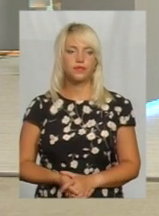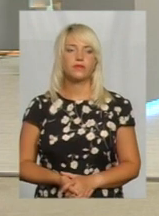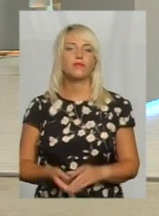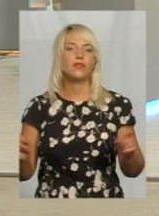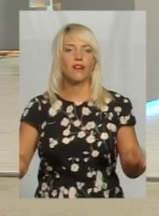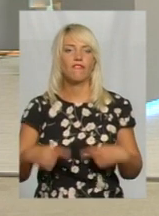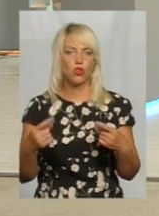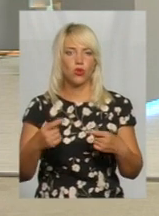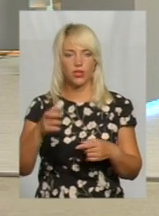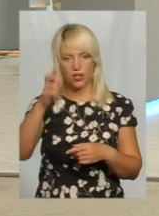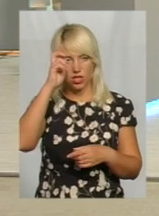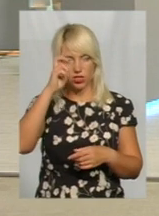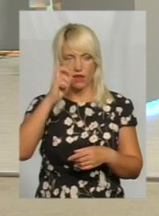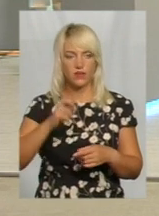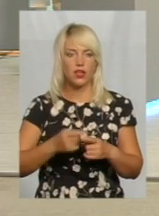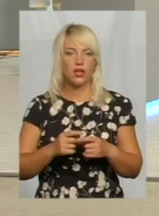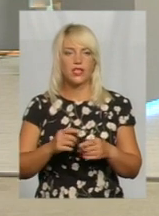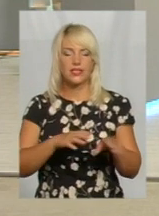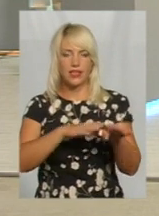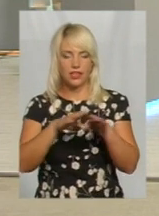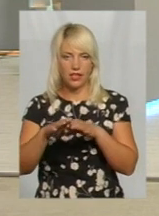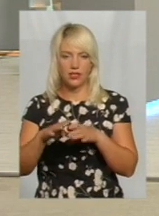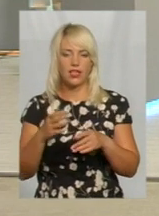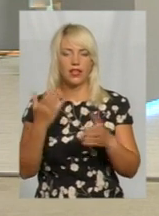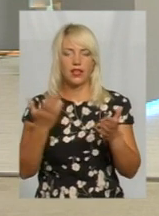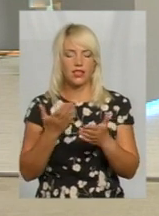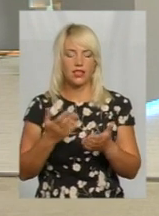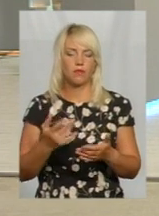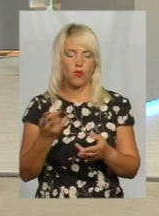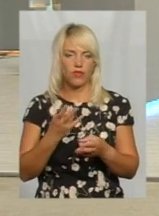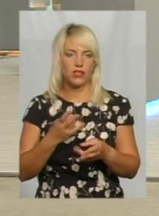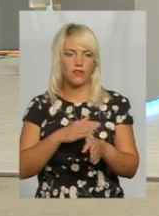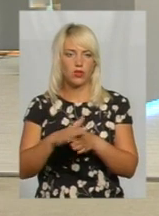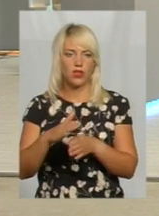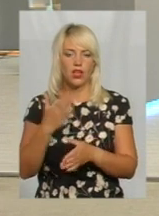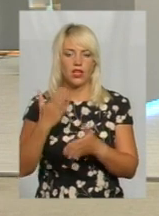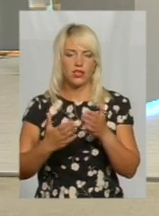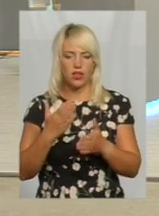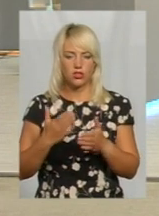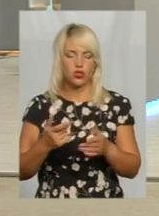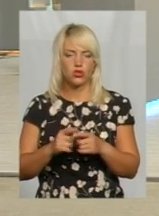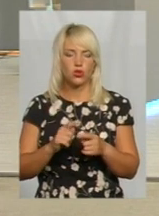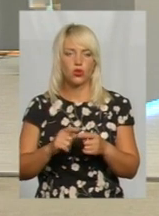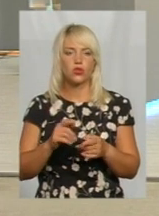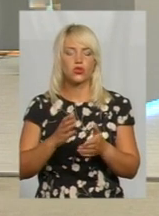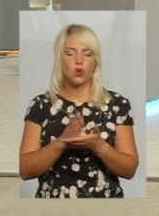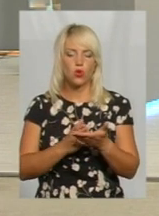Відновлювати є державні будівельні норми, державні стандарти, як їх ми зобов'язані дотриматися. Якщо змоги відведення автомобільних доріг на